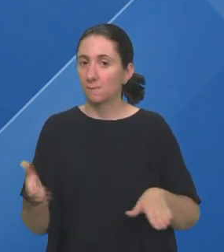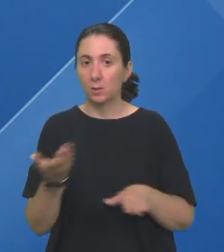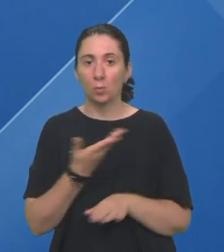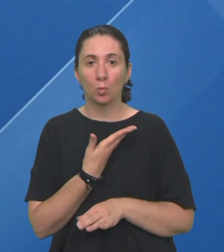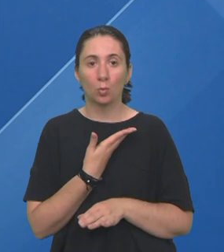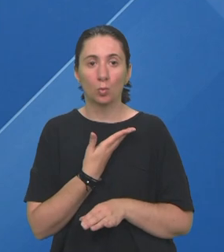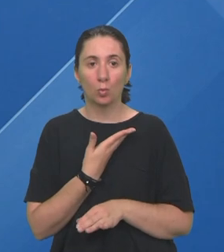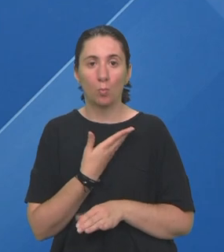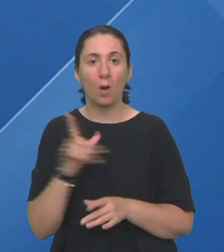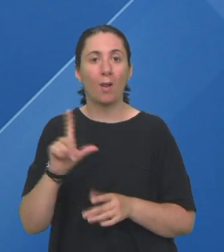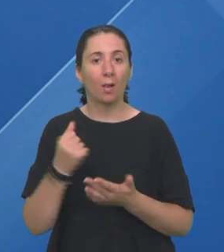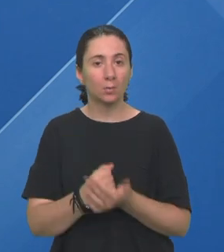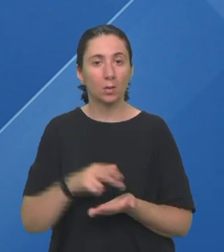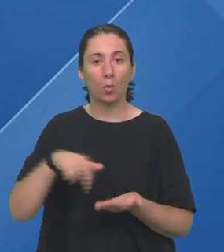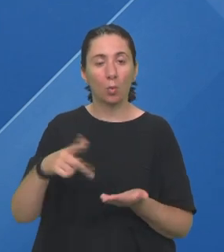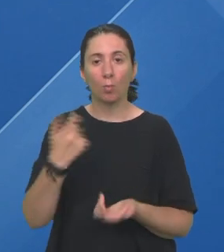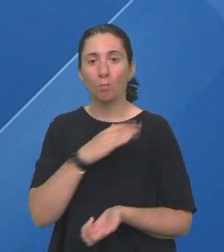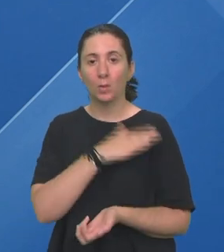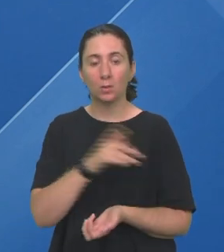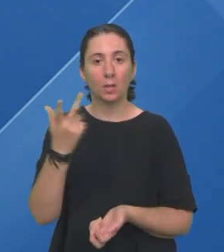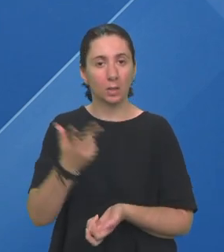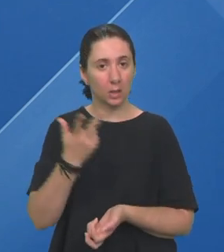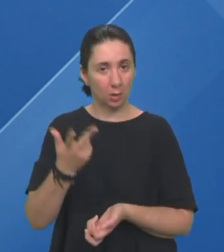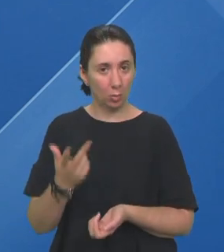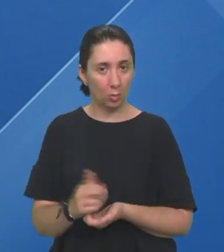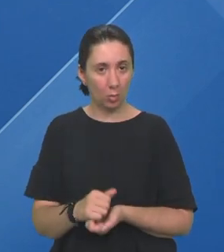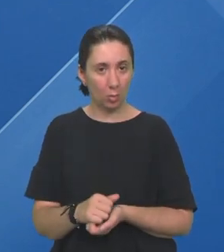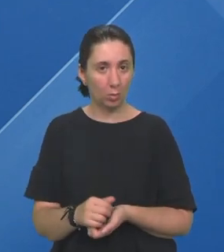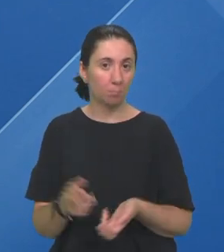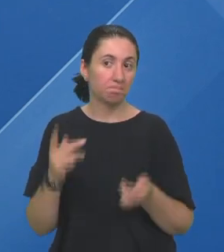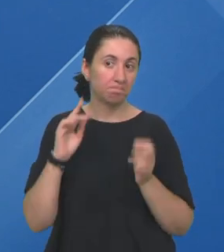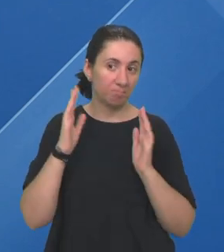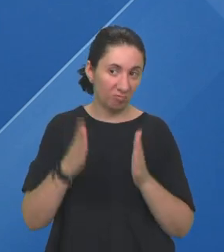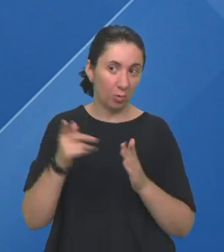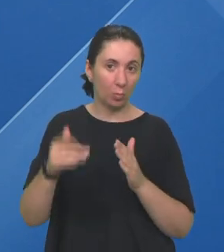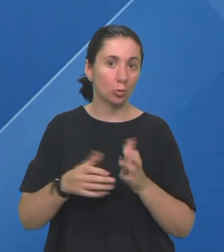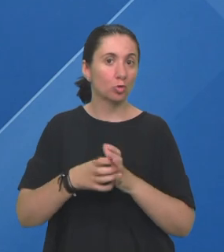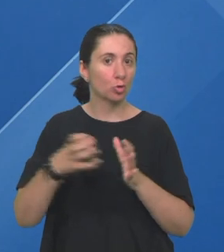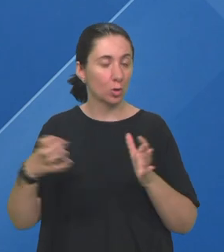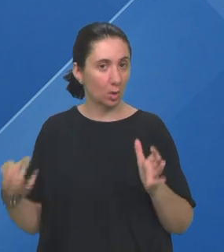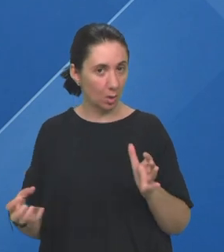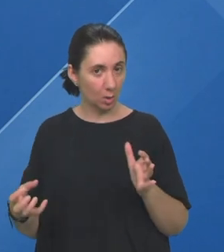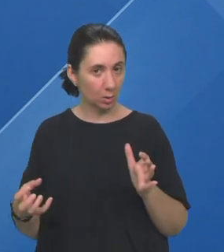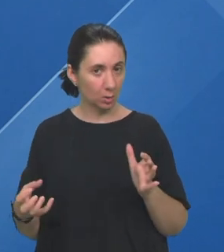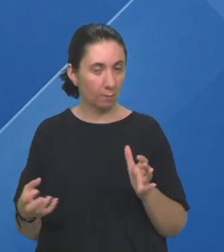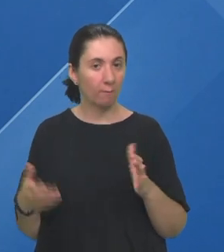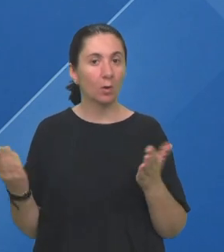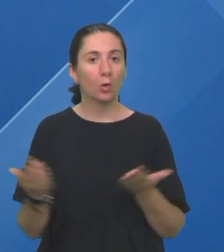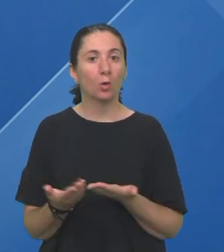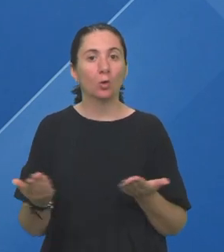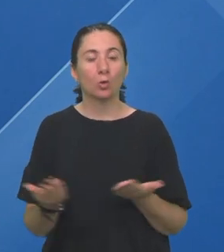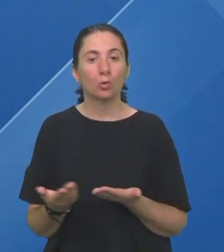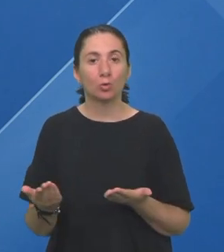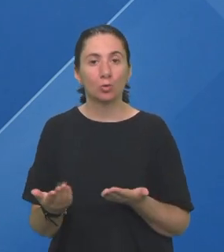licencije Ugovore od ministarstva na tri godine Pretpostavljam da će se to tako i nastaviti Ono što se